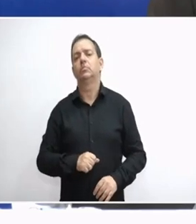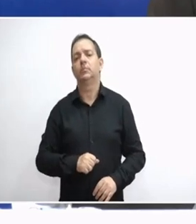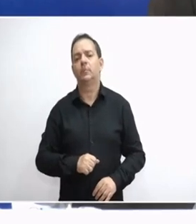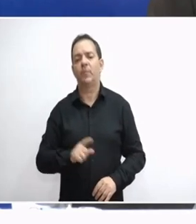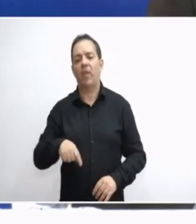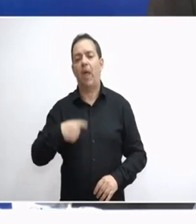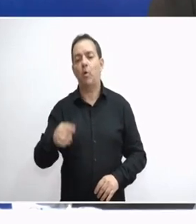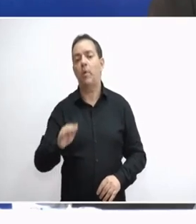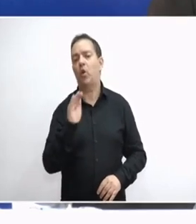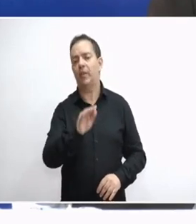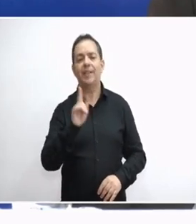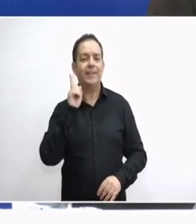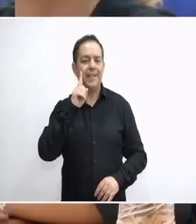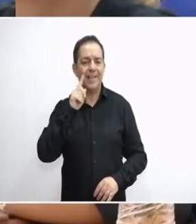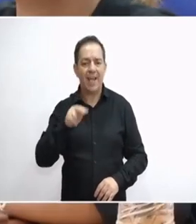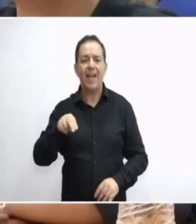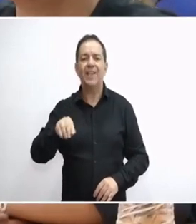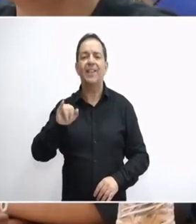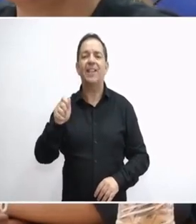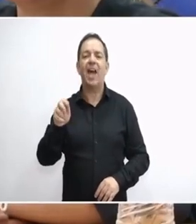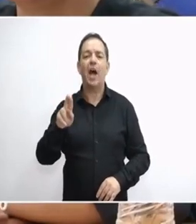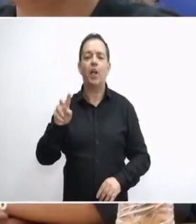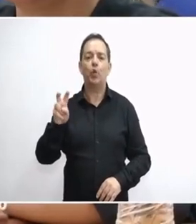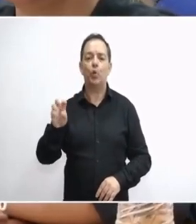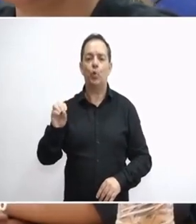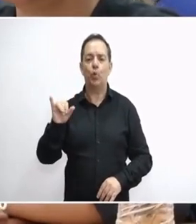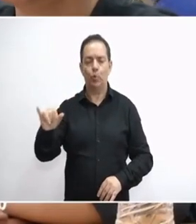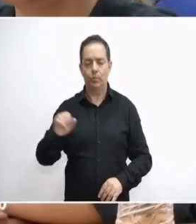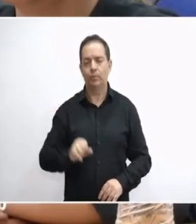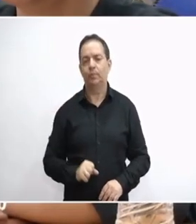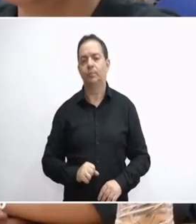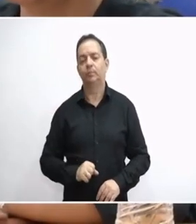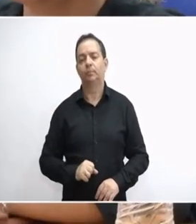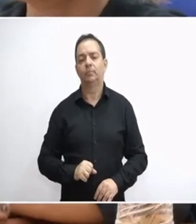Επόμενη ερώτηση από την κυρία Νιάρχου από το starata.gr